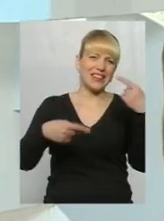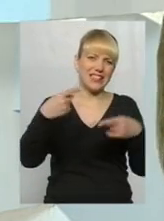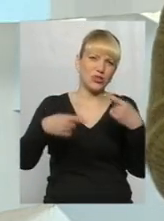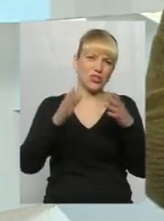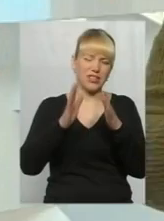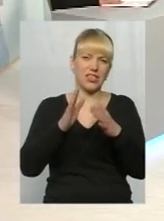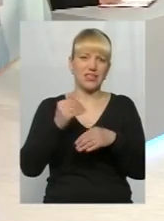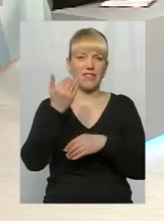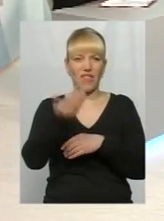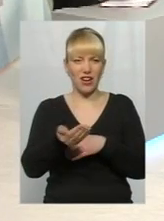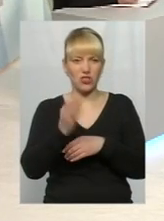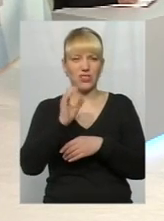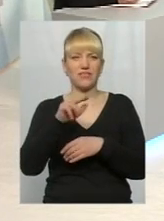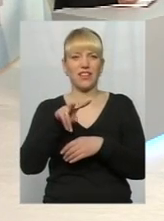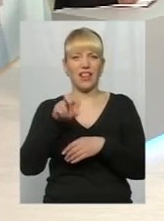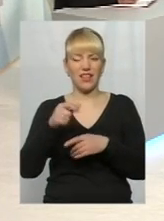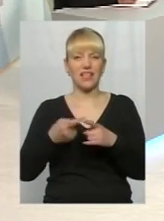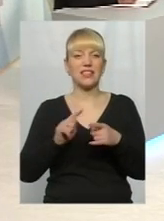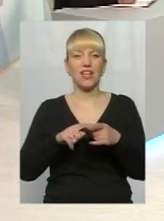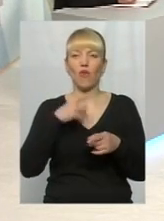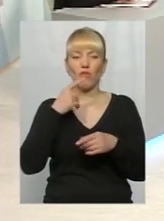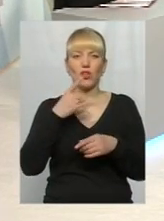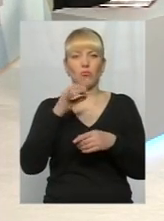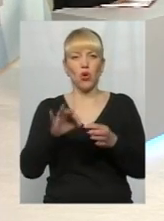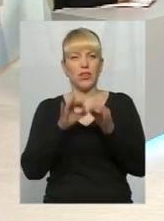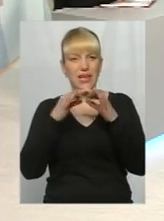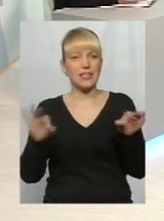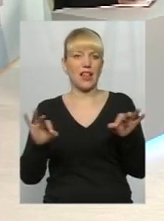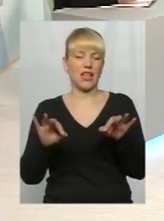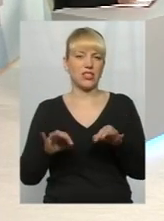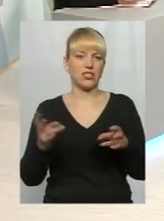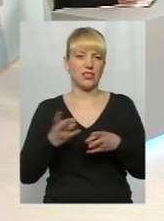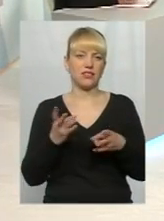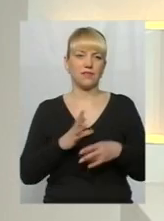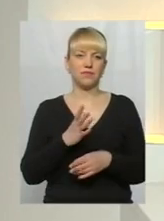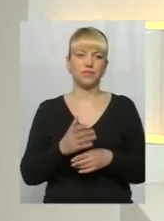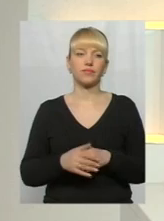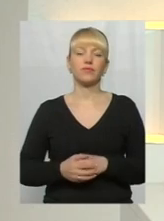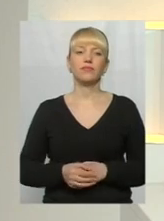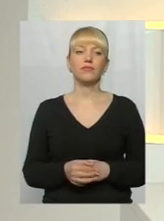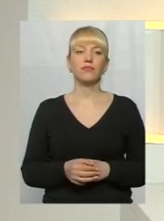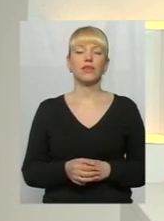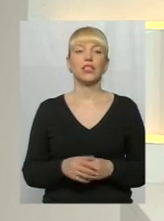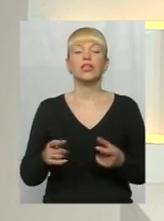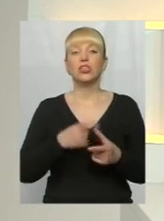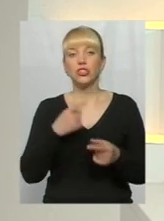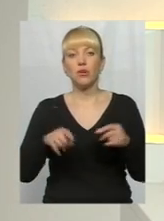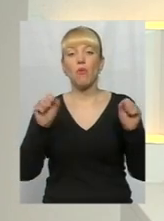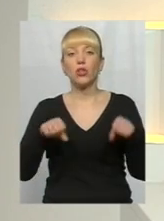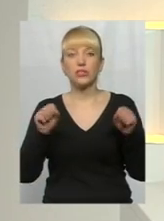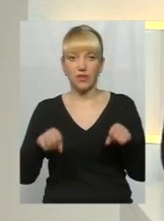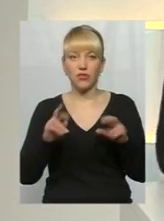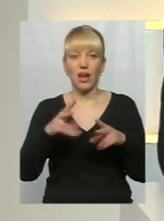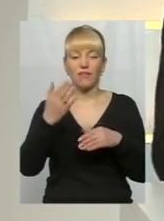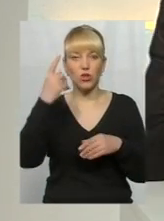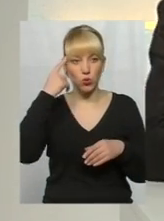пані Світланою. Сумула передбачає нормальну економічну незалежність. Пане Єгліво, все ж таки, чи можливо, як